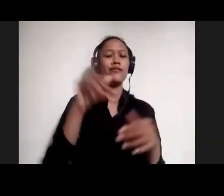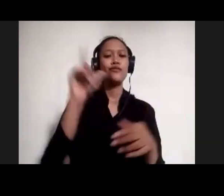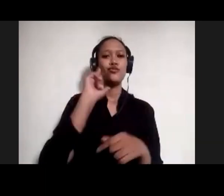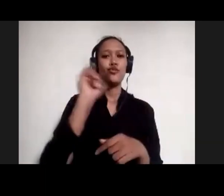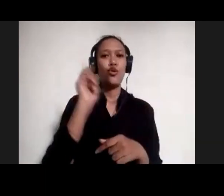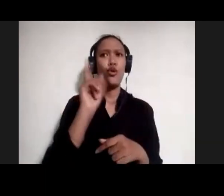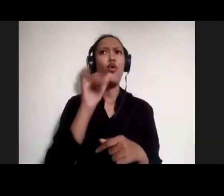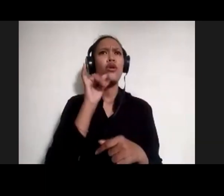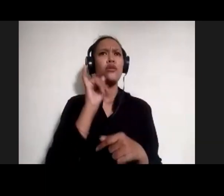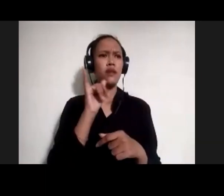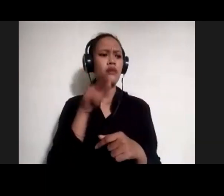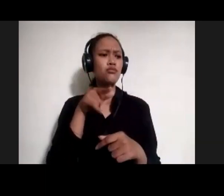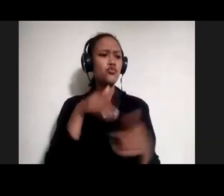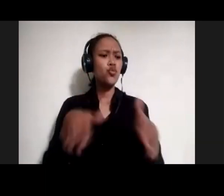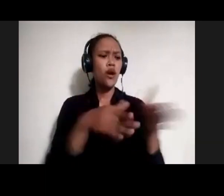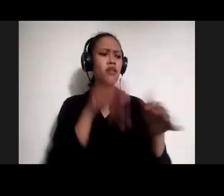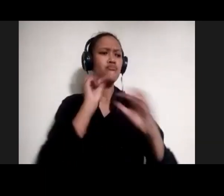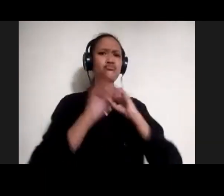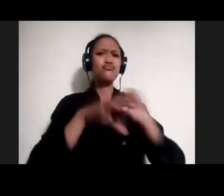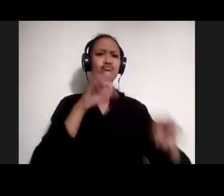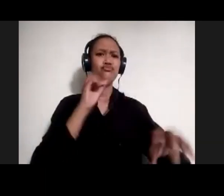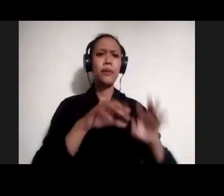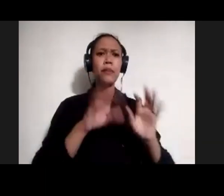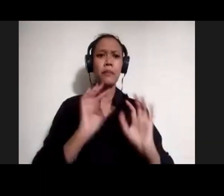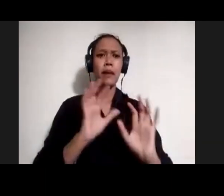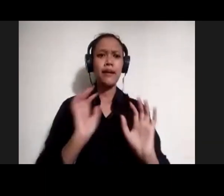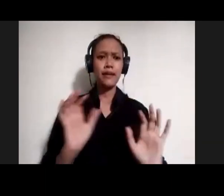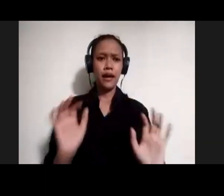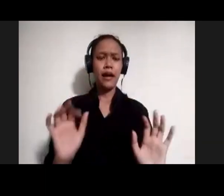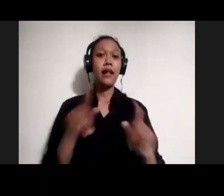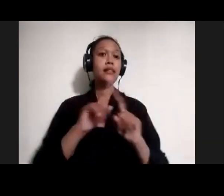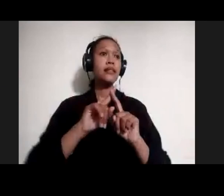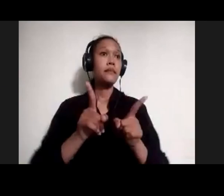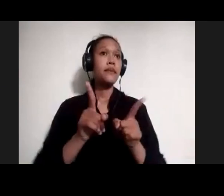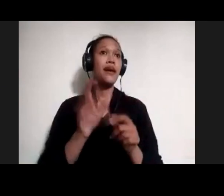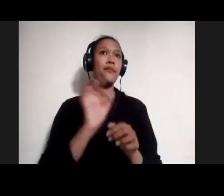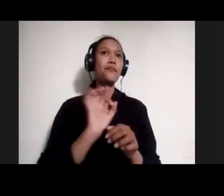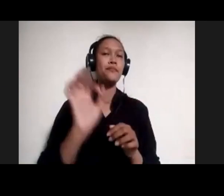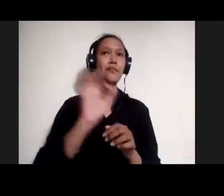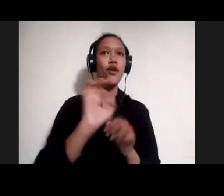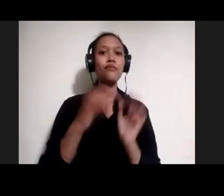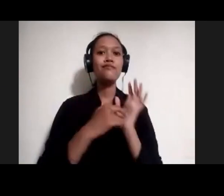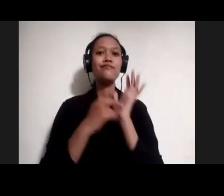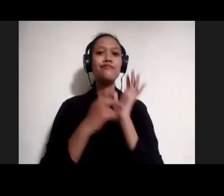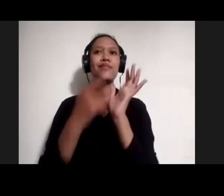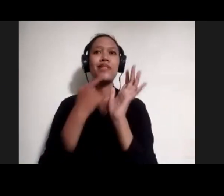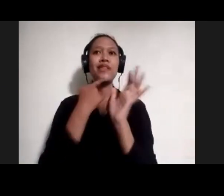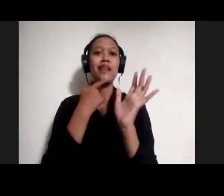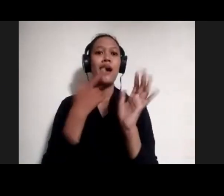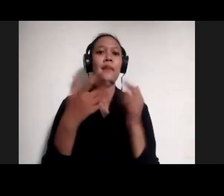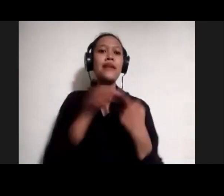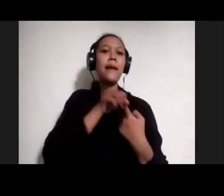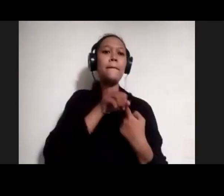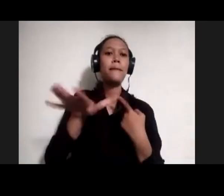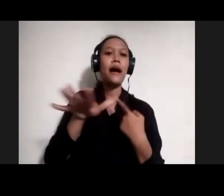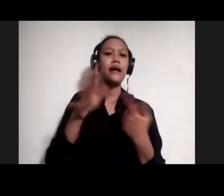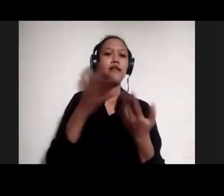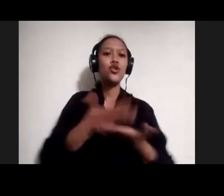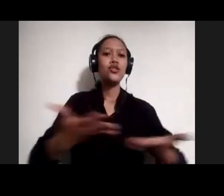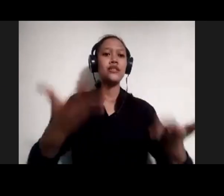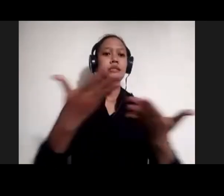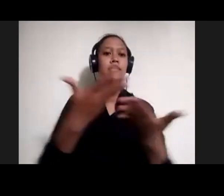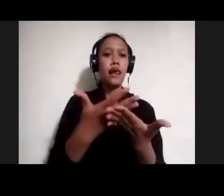sungai ini tercemar, sungai ini tercemar. Tapi yang belum di cover adalah misalnya soal dampak sosialnya, dampak masyarakatnya.